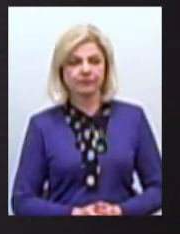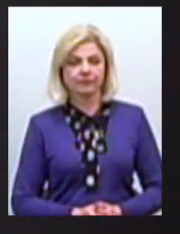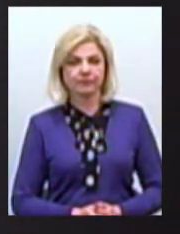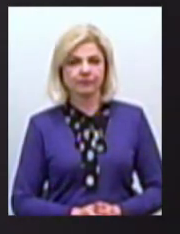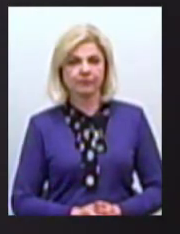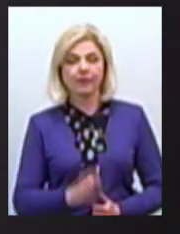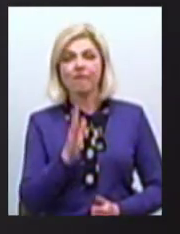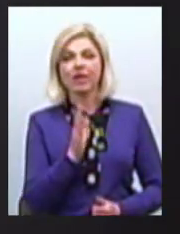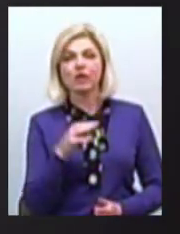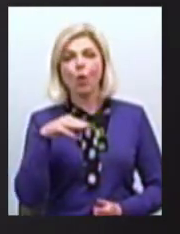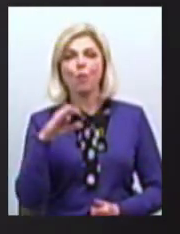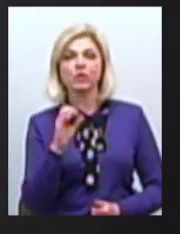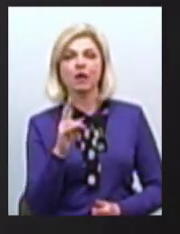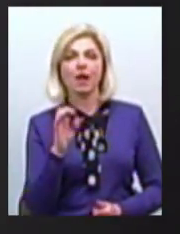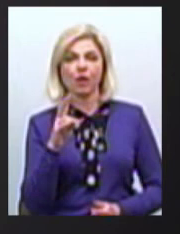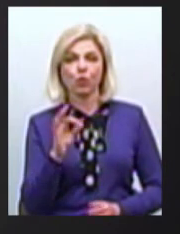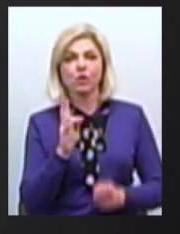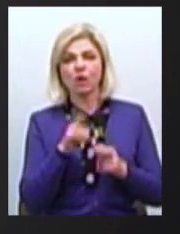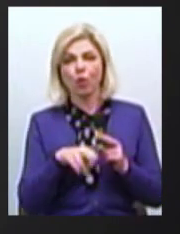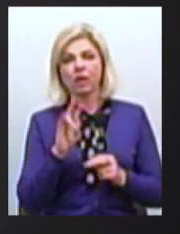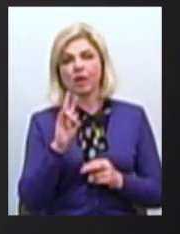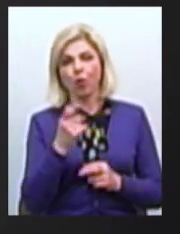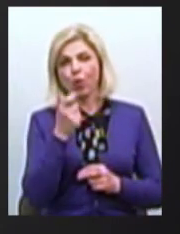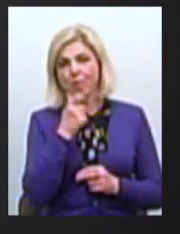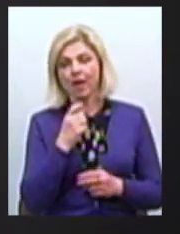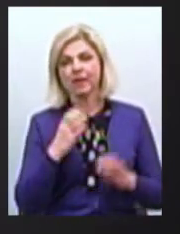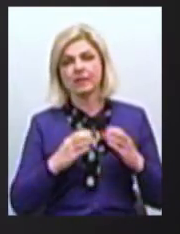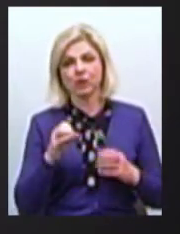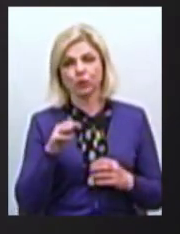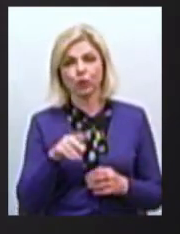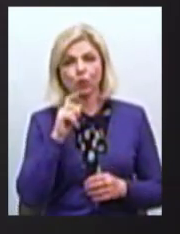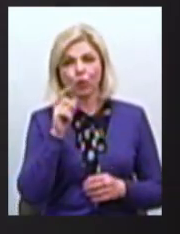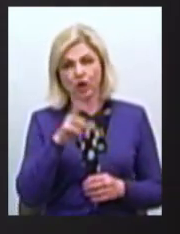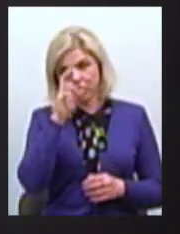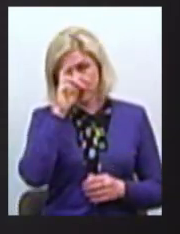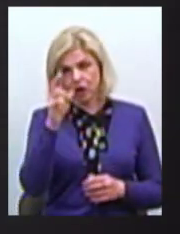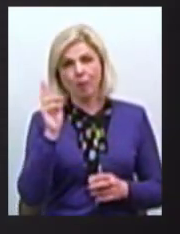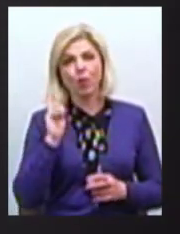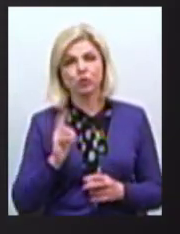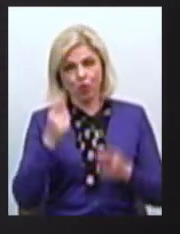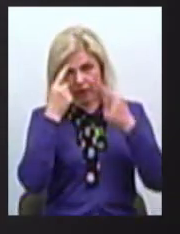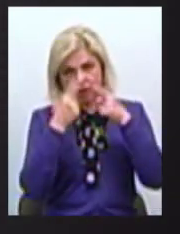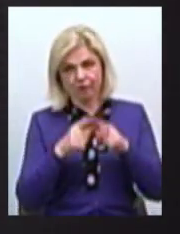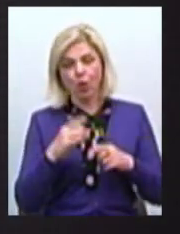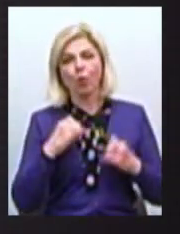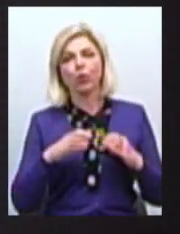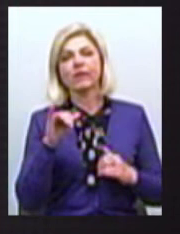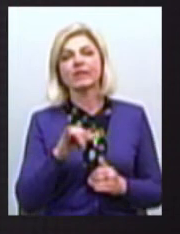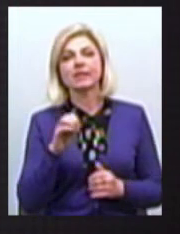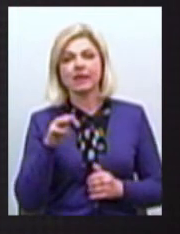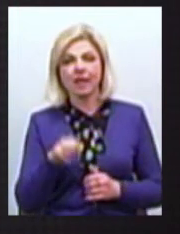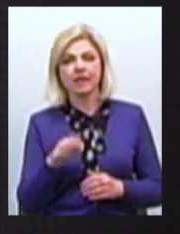Вікторія Москаленко закінчила Миколаївський гуманітарний інститут Українського державного морського технічного університету за